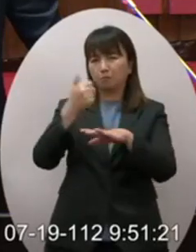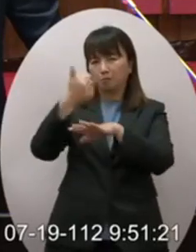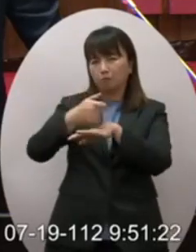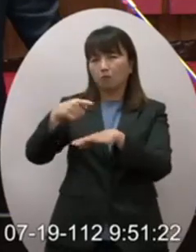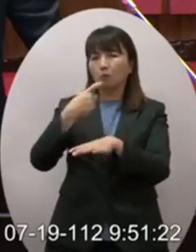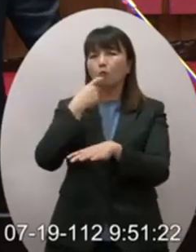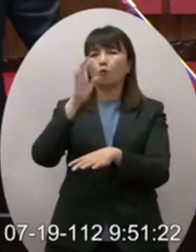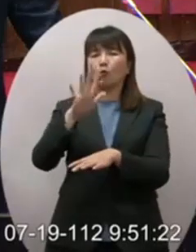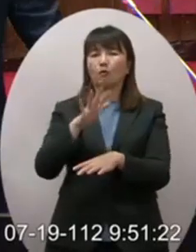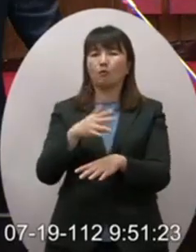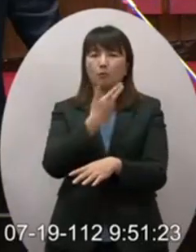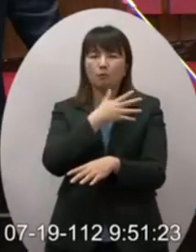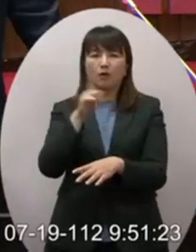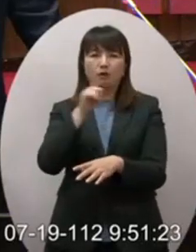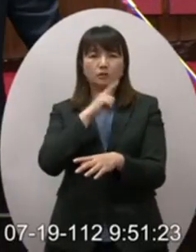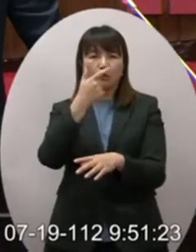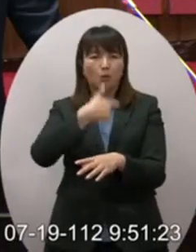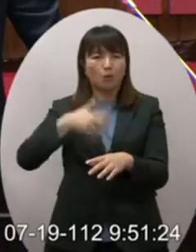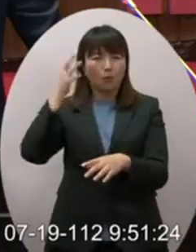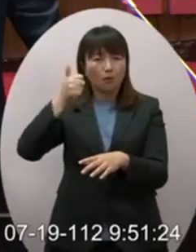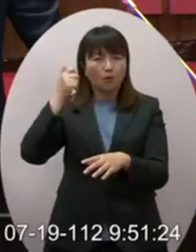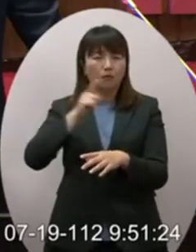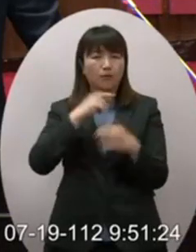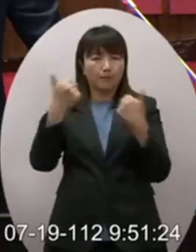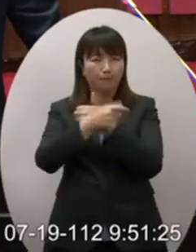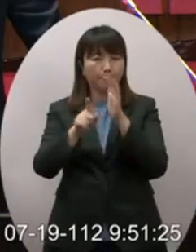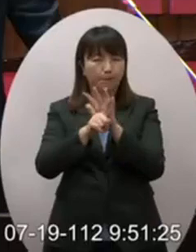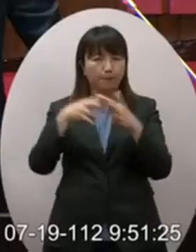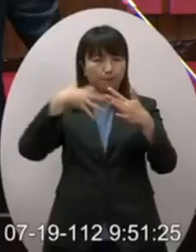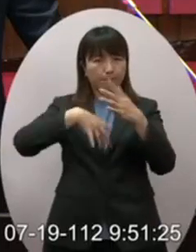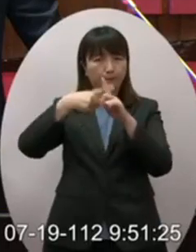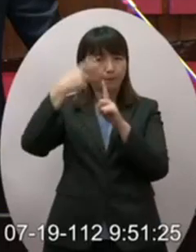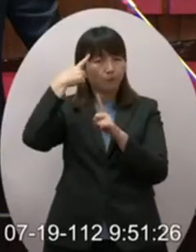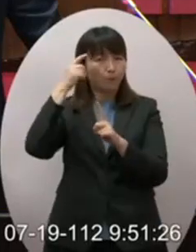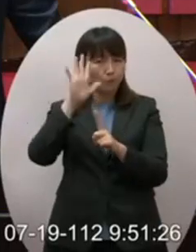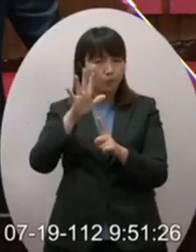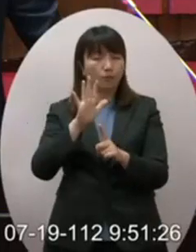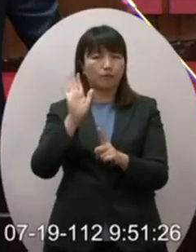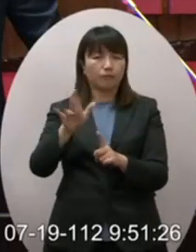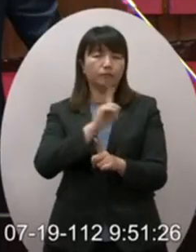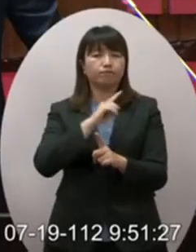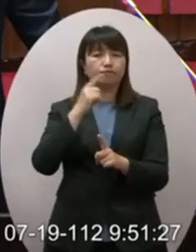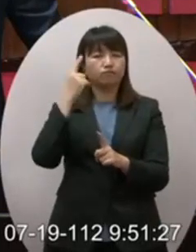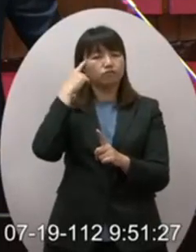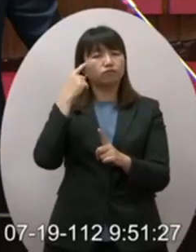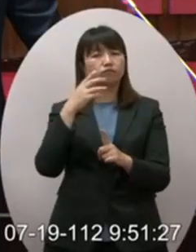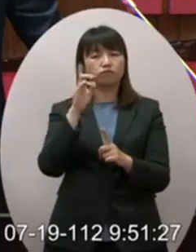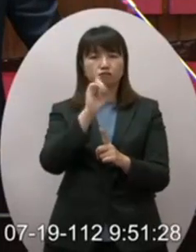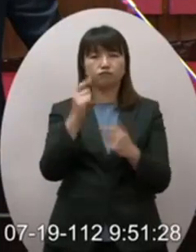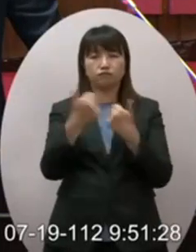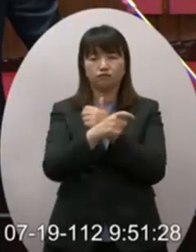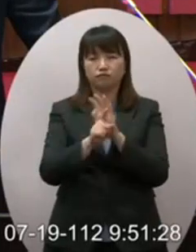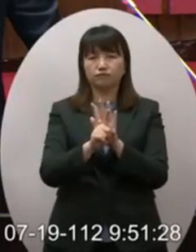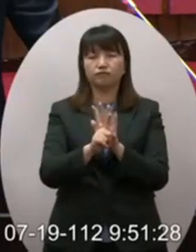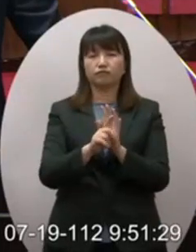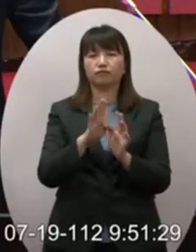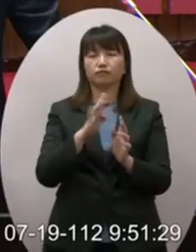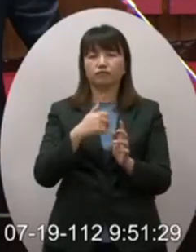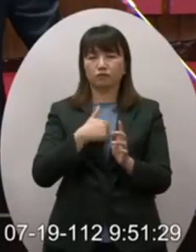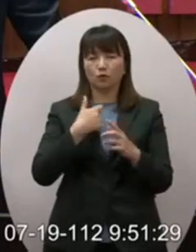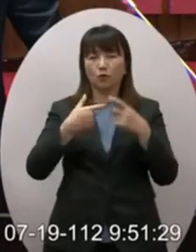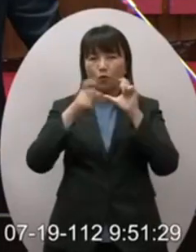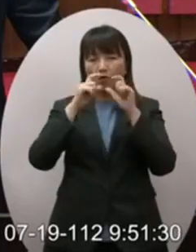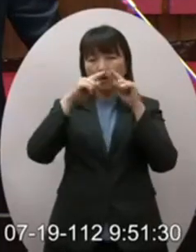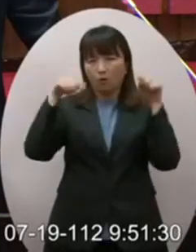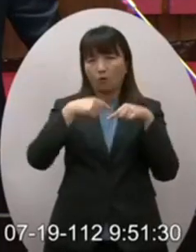政黨的啦不管他是不是選舉語言他代表了某種程度他的觀念他的想法那想法是什麼他的想法其實是